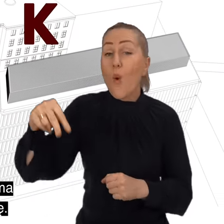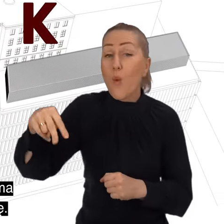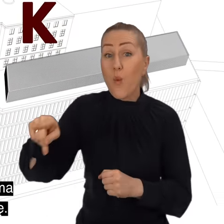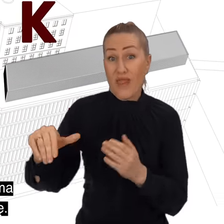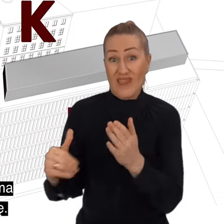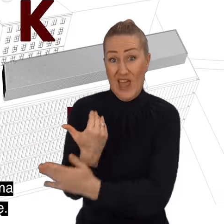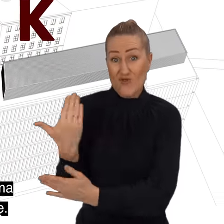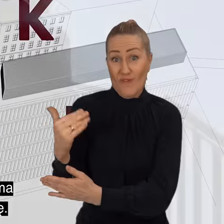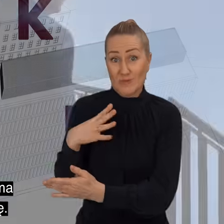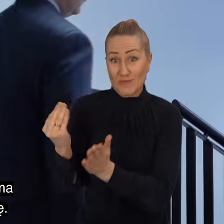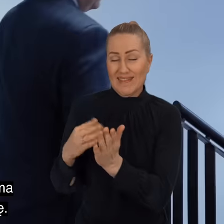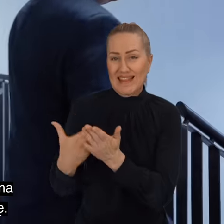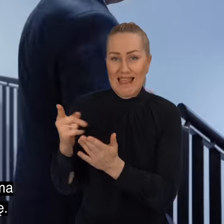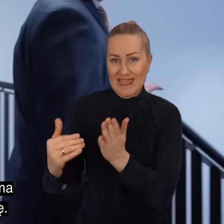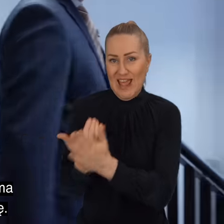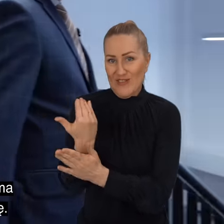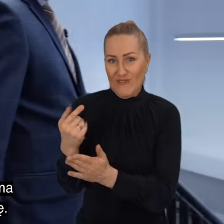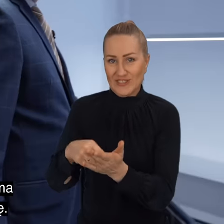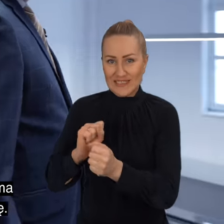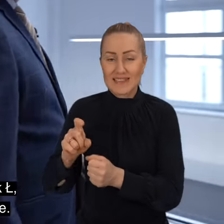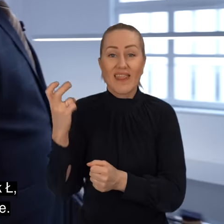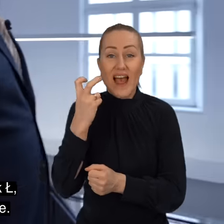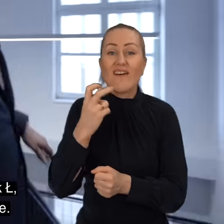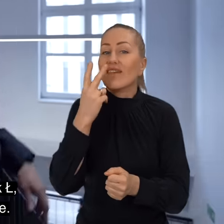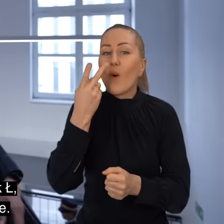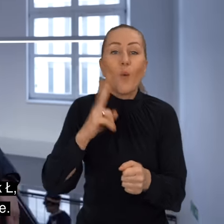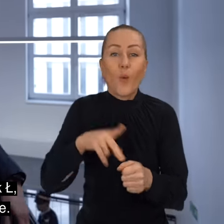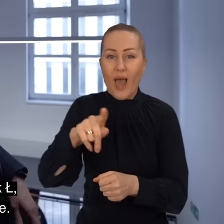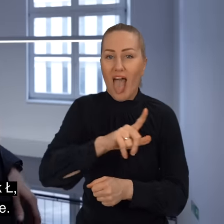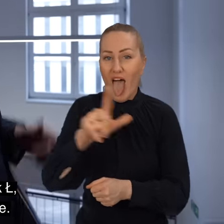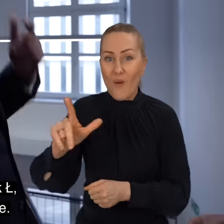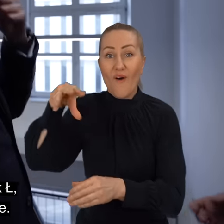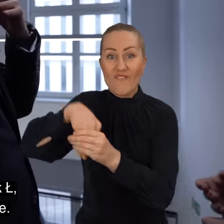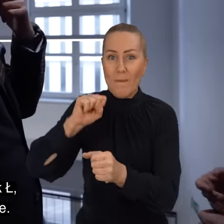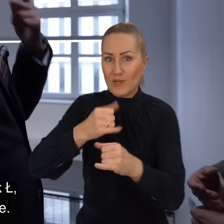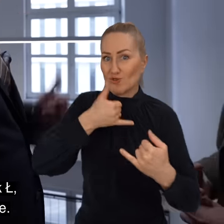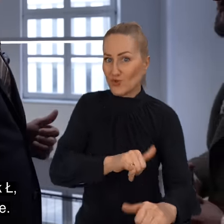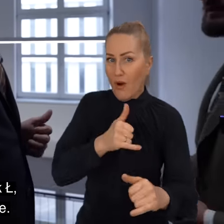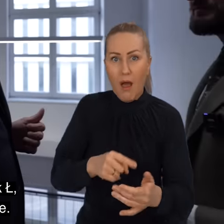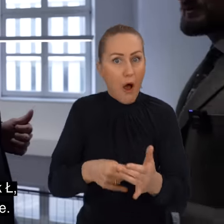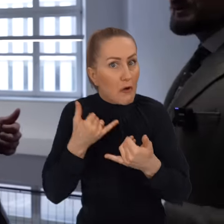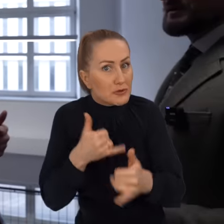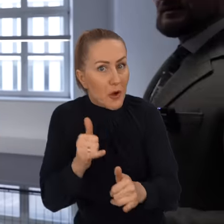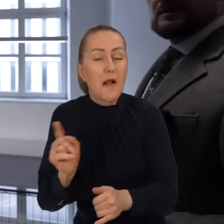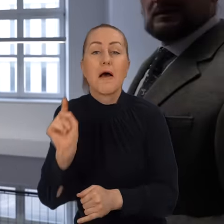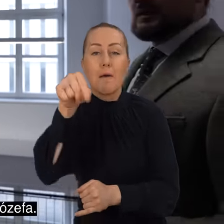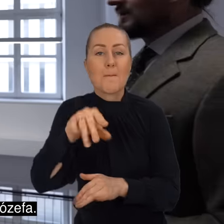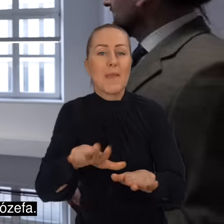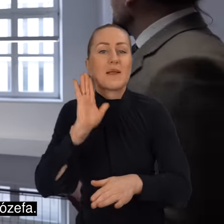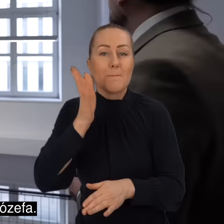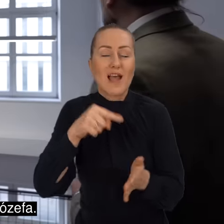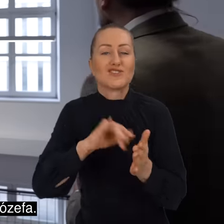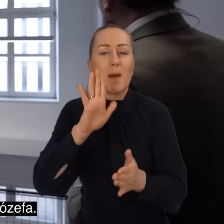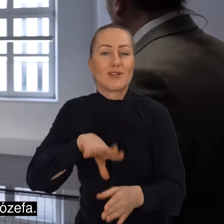A U jest najnowszy, więc ma ostatnią najnowszą literkę. Najciekawszy jest budynek Ełk, który mieści m.in. stolarnię. Stolarnię. To tam